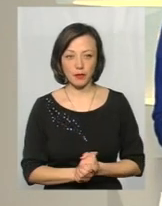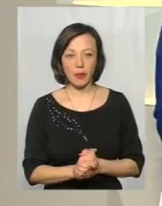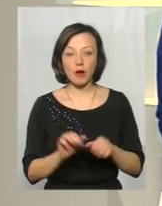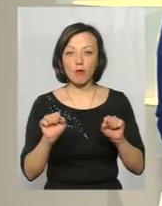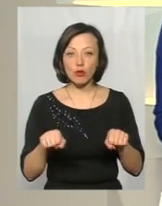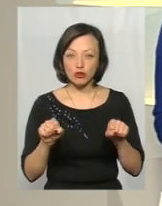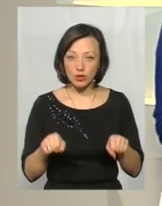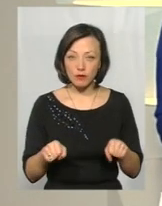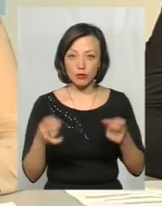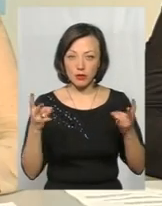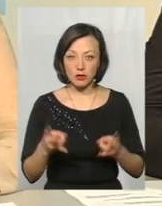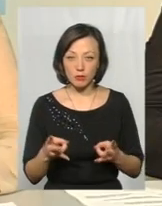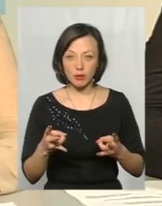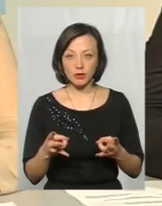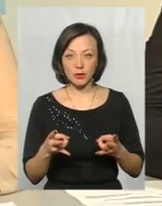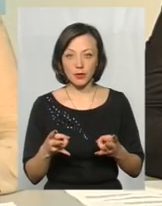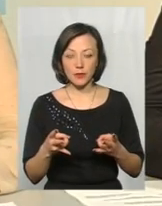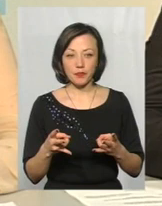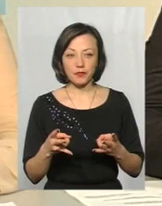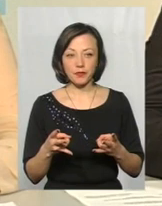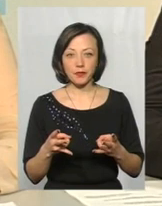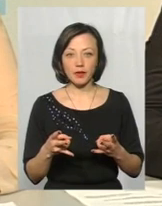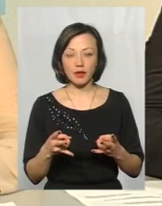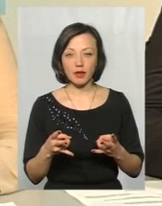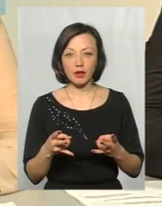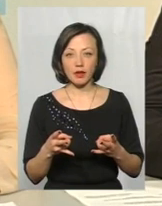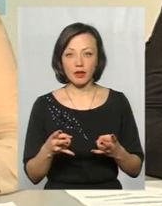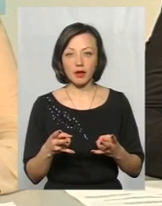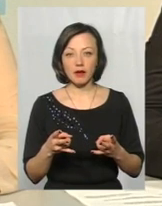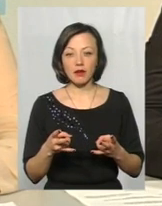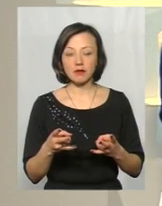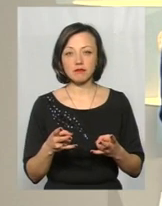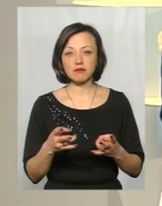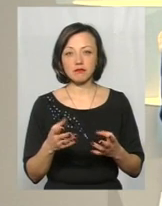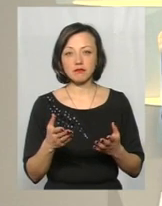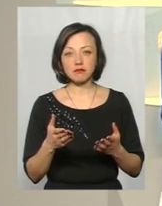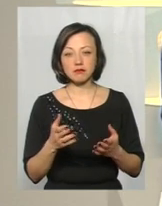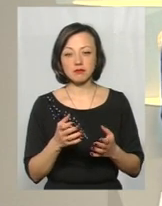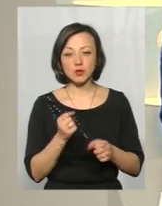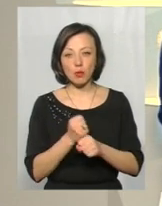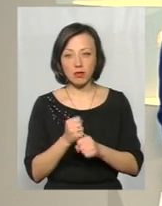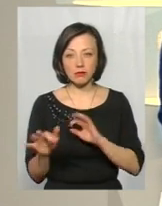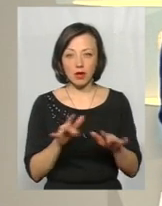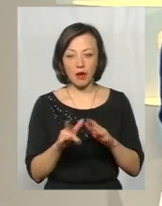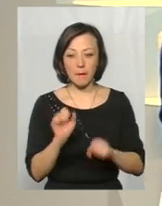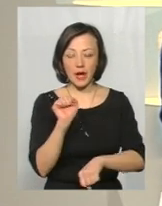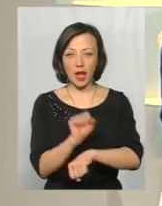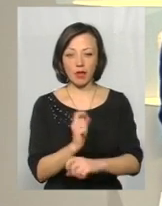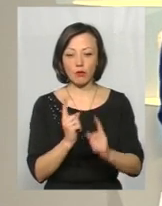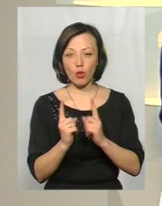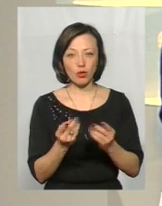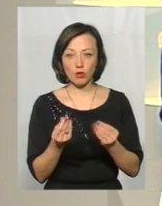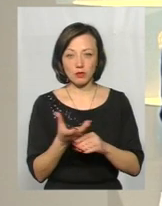Можливо, потрібно все ж таки на потрібні важелі надавити і перекрити там проїзд, не брати гроші, тим паче, що